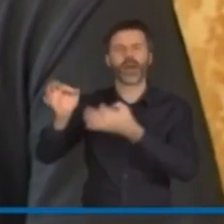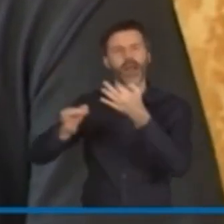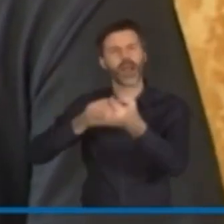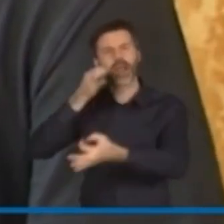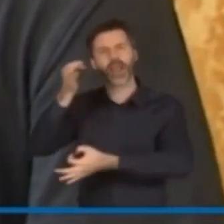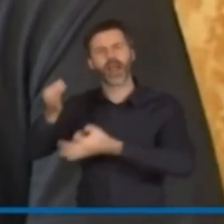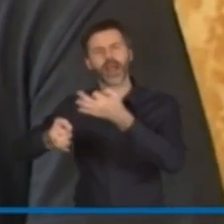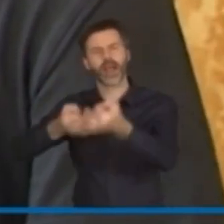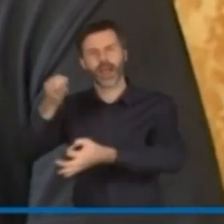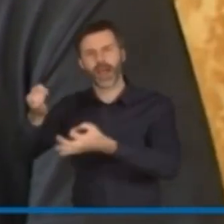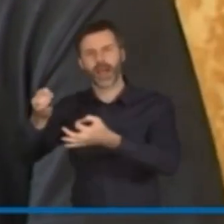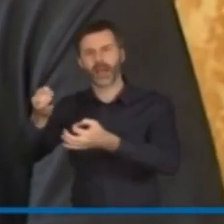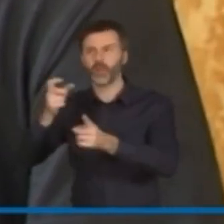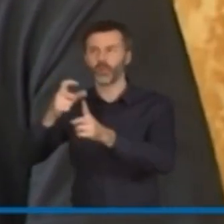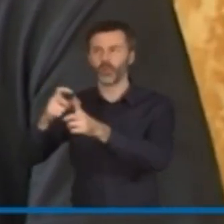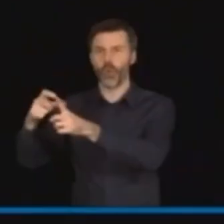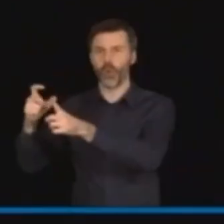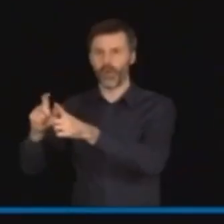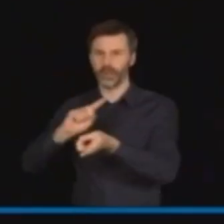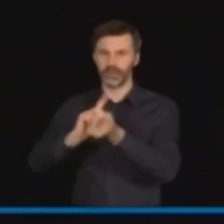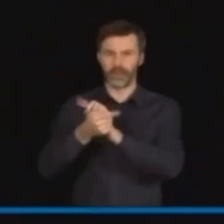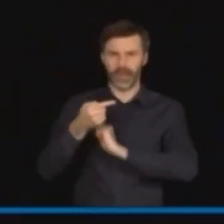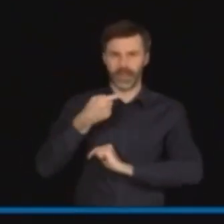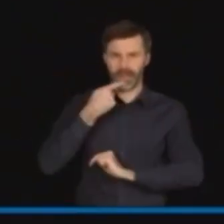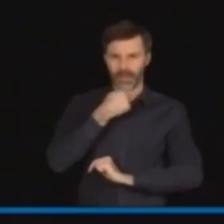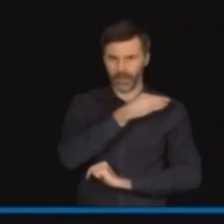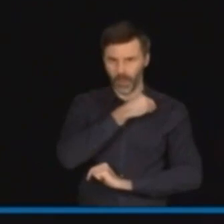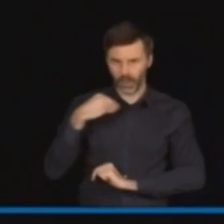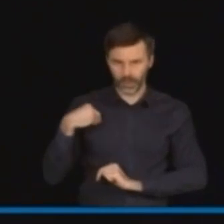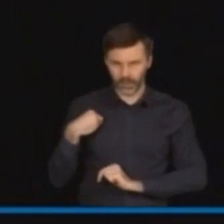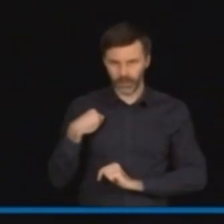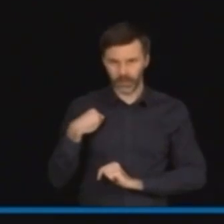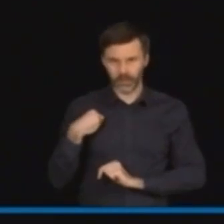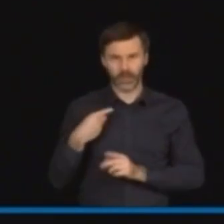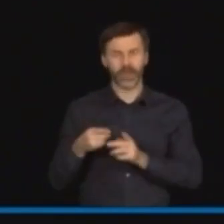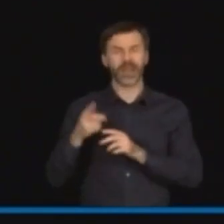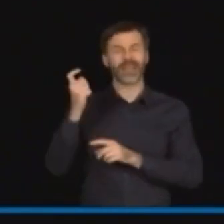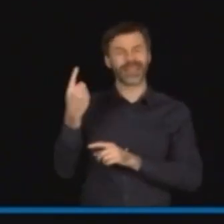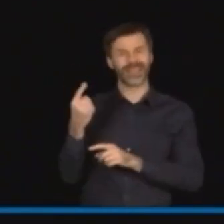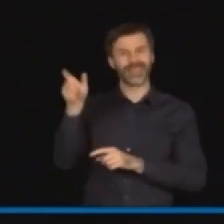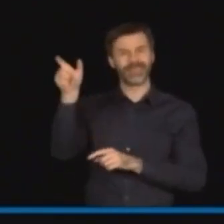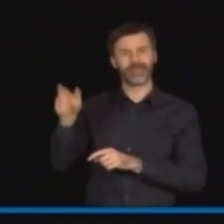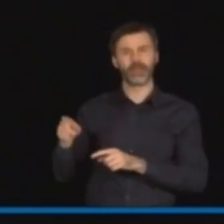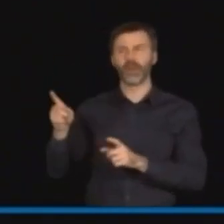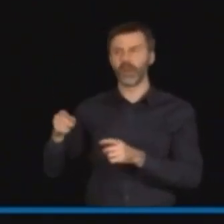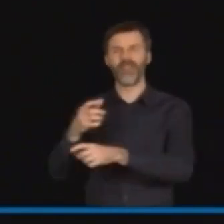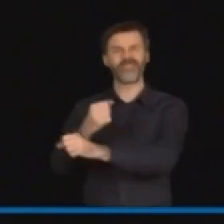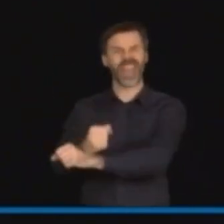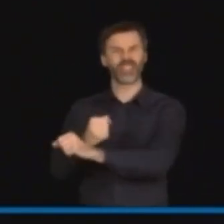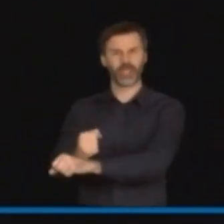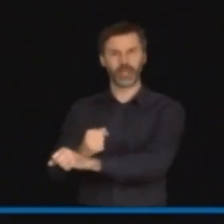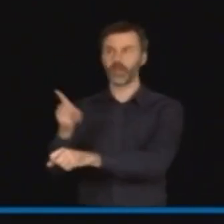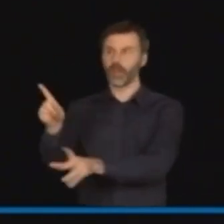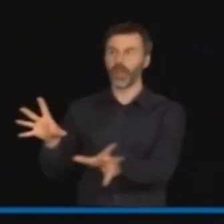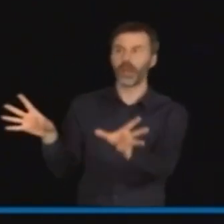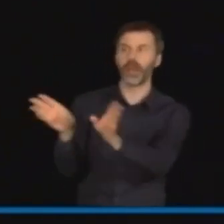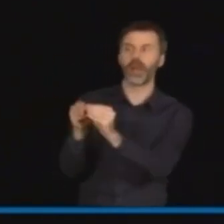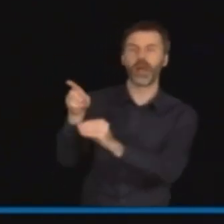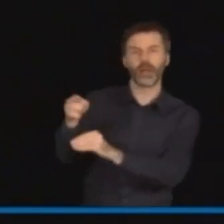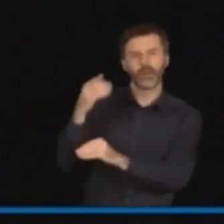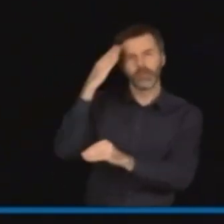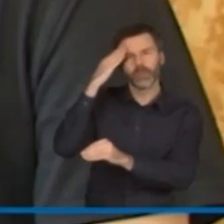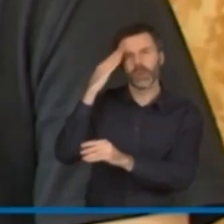w polskim języku. Same nagrania rozpoczęły się, gdy jeden z muzyków trafił do więzienia i tam poznał osadzonych